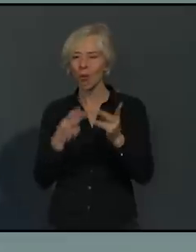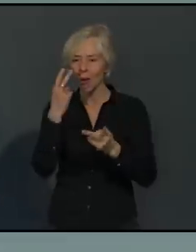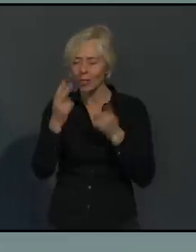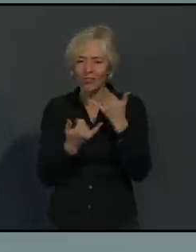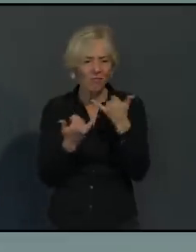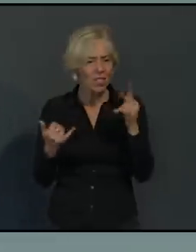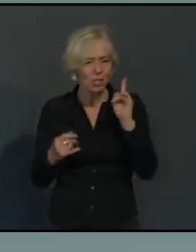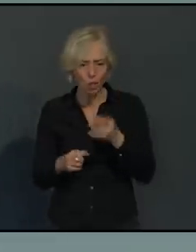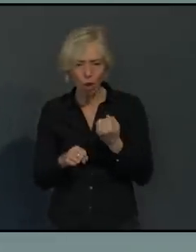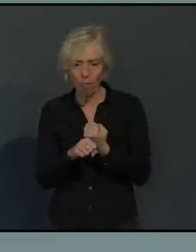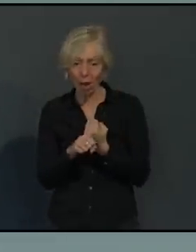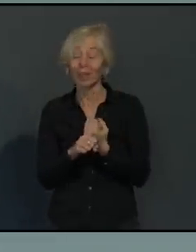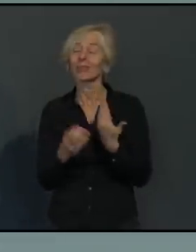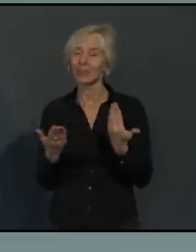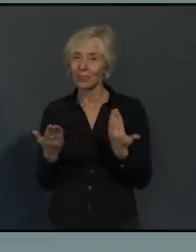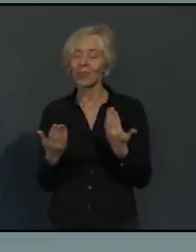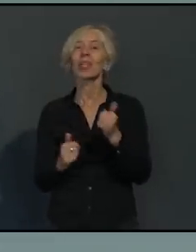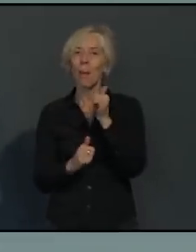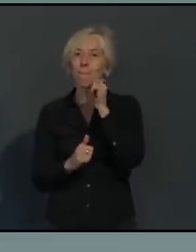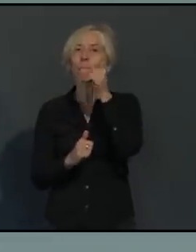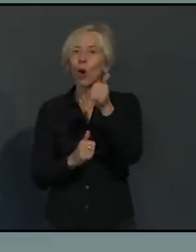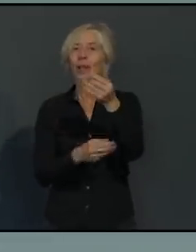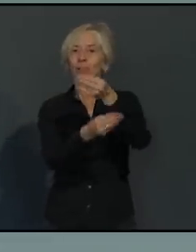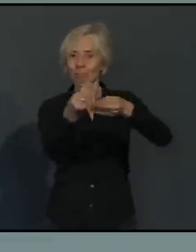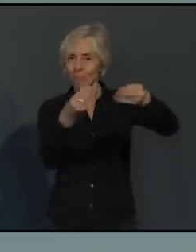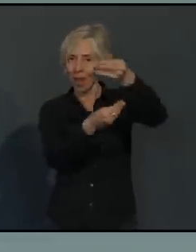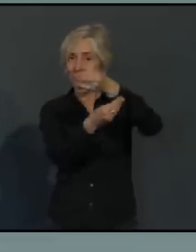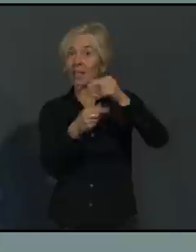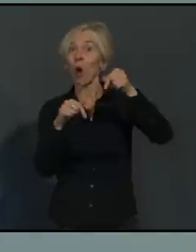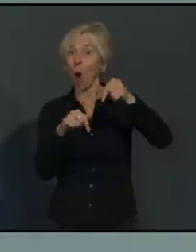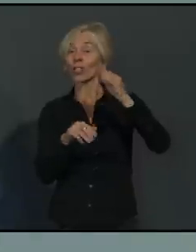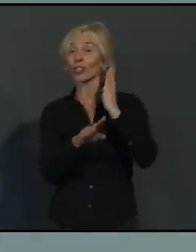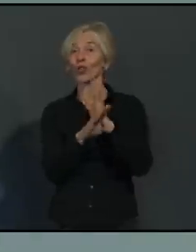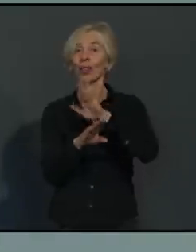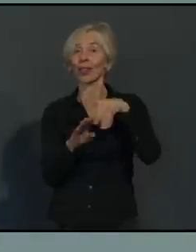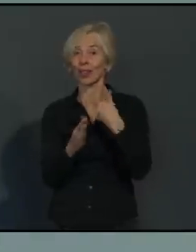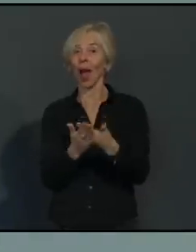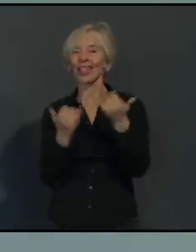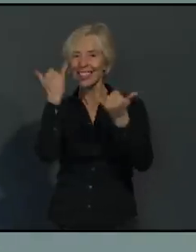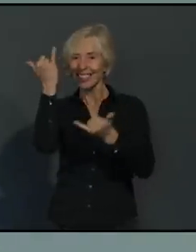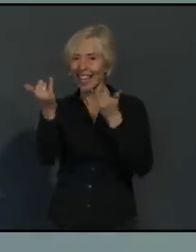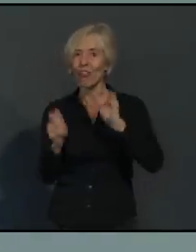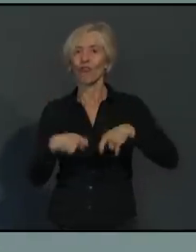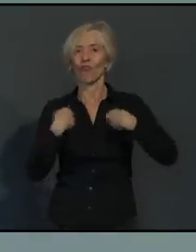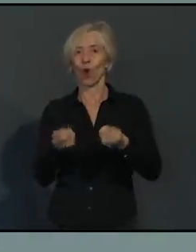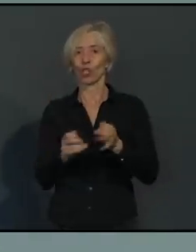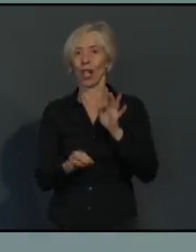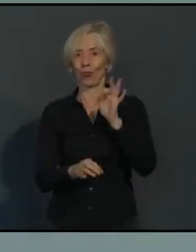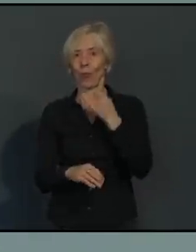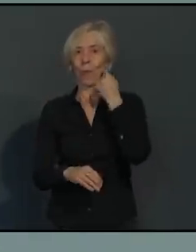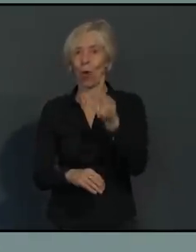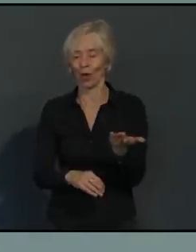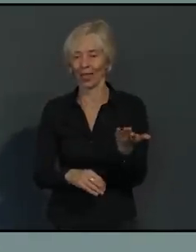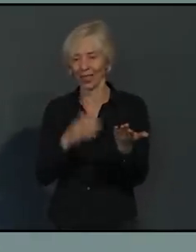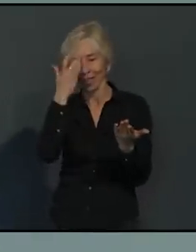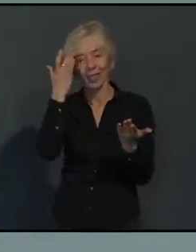Ministerpräsidentenkonferenz, das morgen beraten wird, eine Antwort. Die Länderchefs möchten, dass Weihnachten so weit